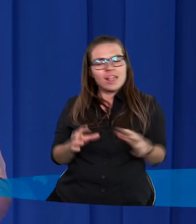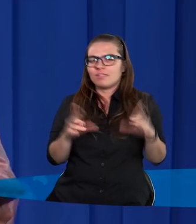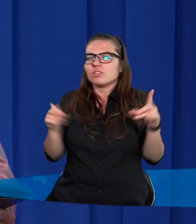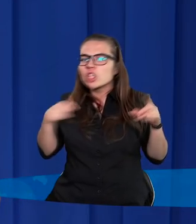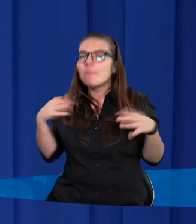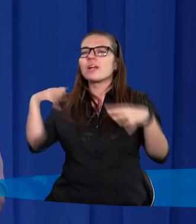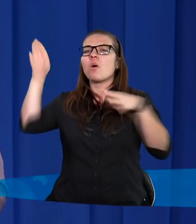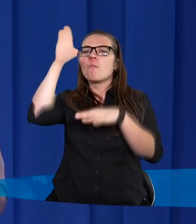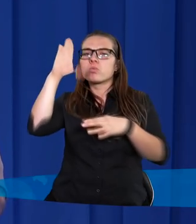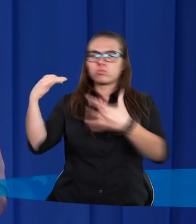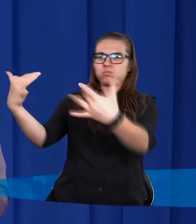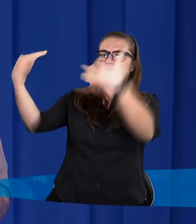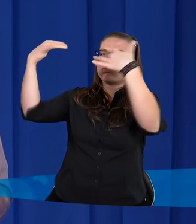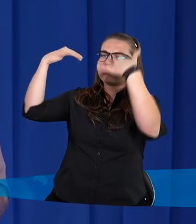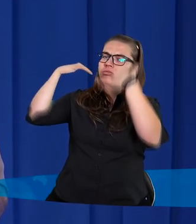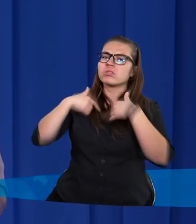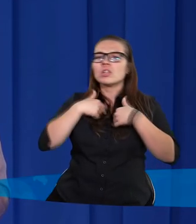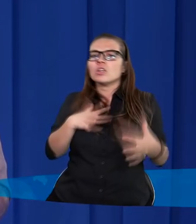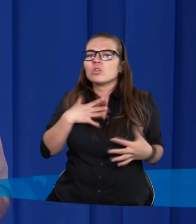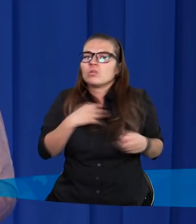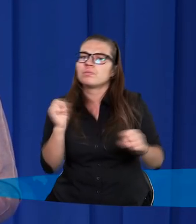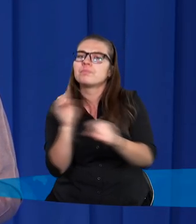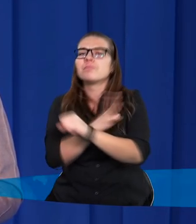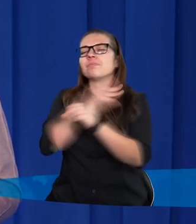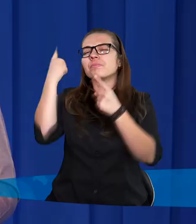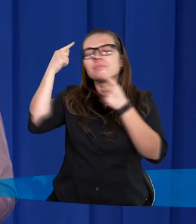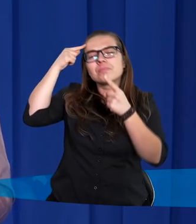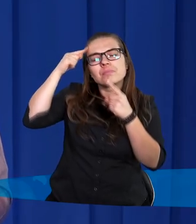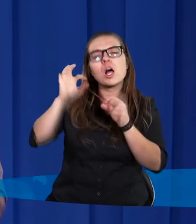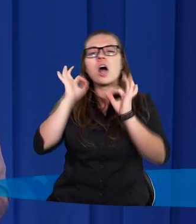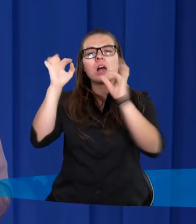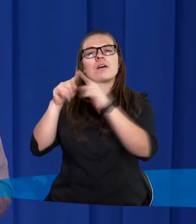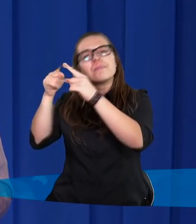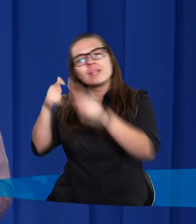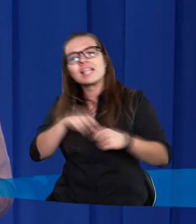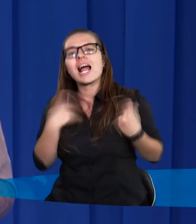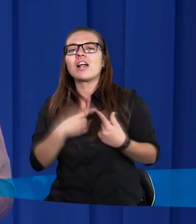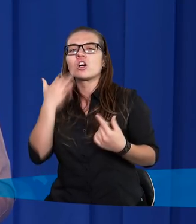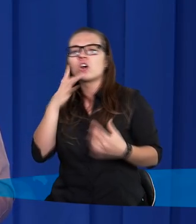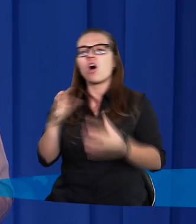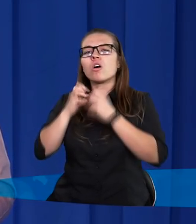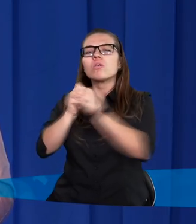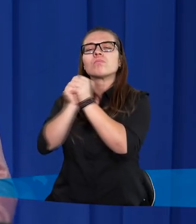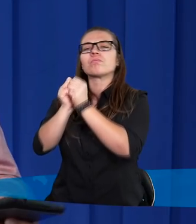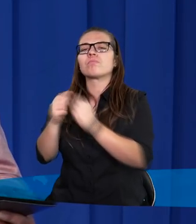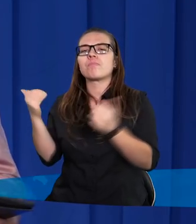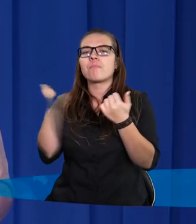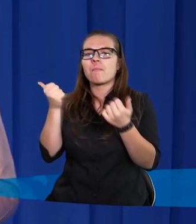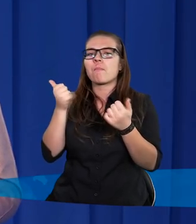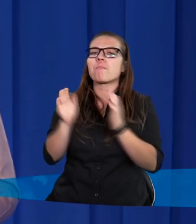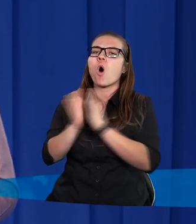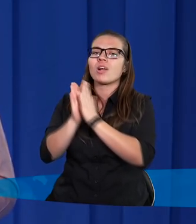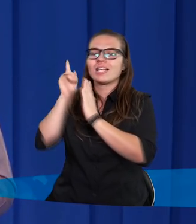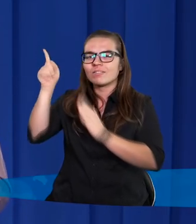z nami dzisiaj i niech do nas przemawia, niech nas używa. To było też naszą taką serdeczną, gorącą modlitwą. A ja